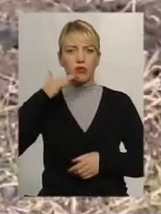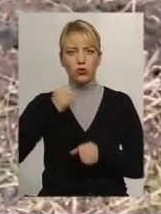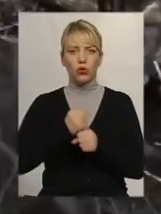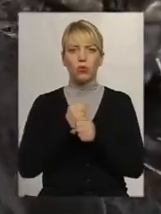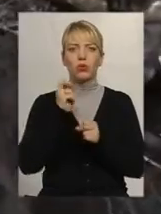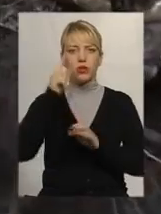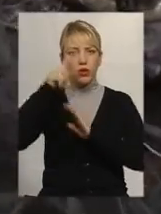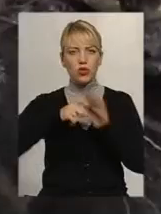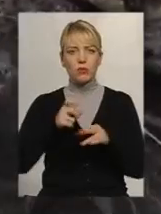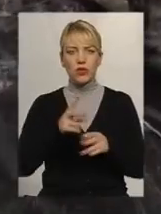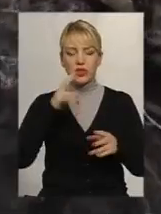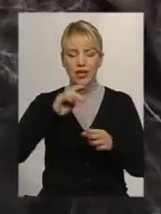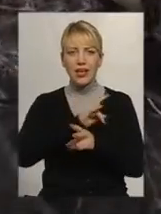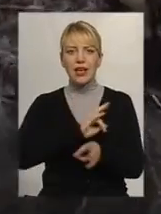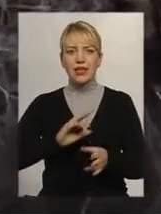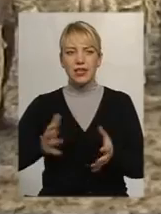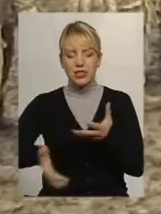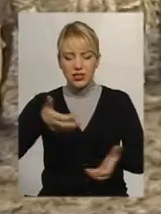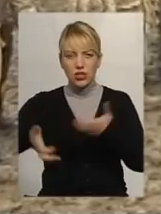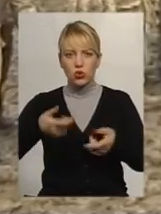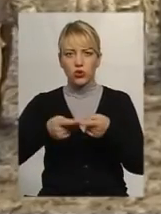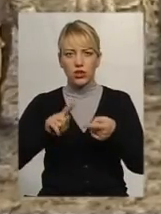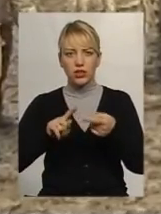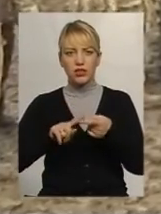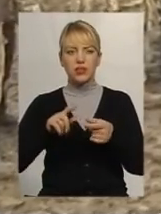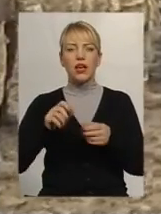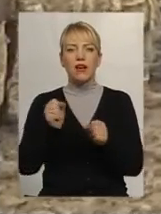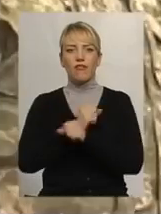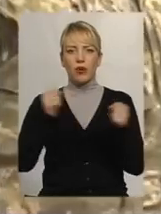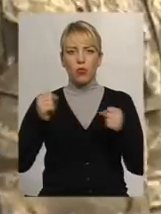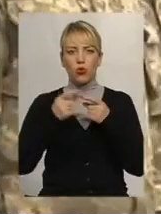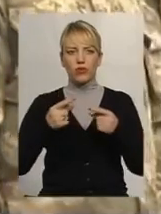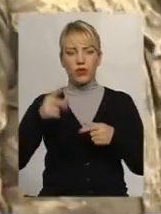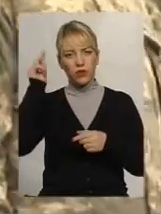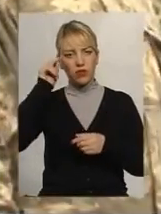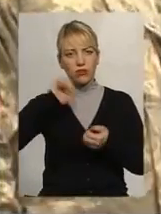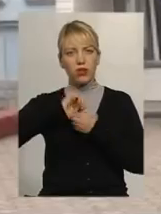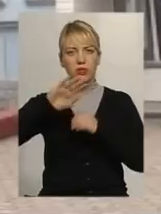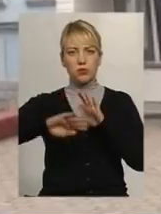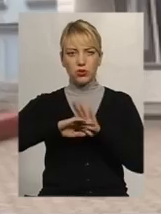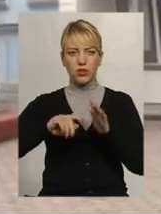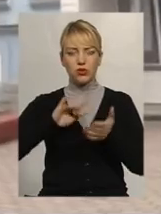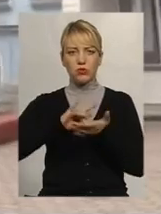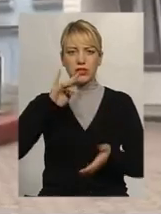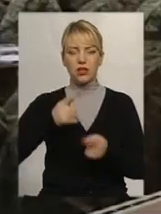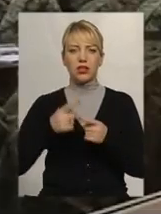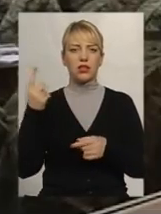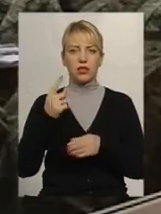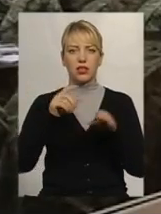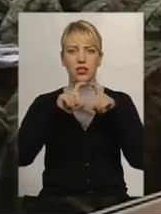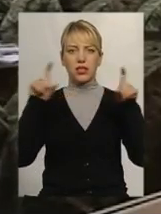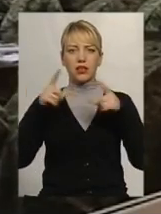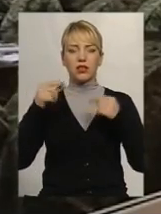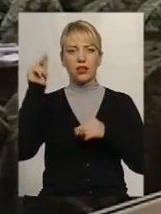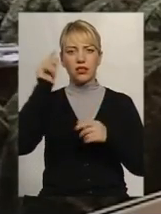Як розпізнатися і знешкодити вибухонебезпечні пристрої? Фахівці вивчають у Центрі розмінування у Кам'янці-Подільському. Це єдиний заклад в країні, де